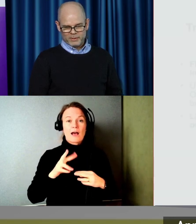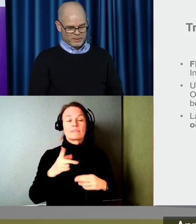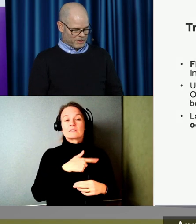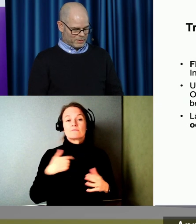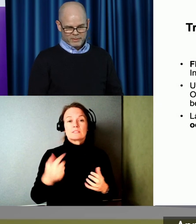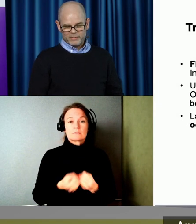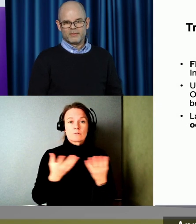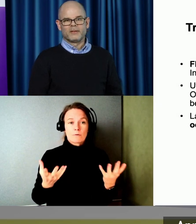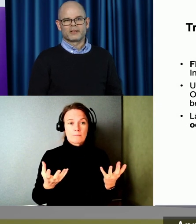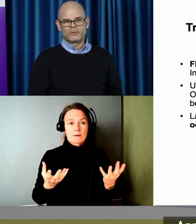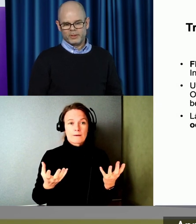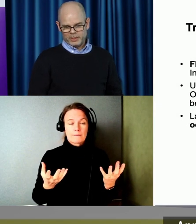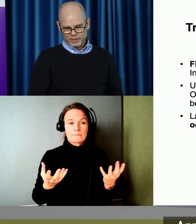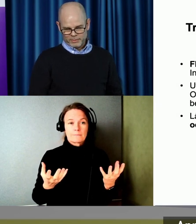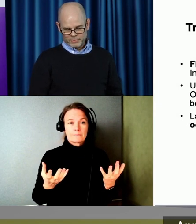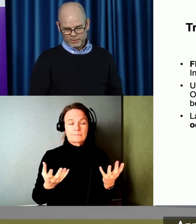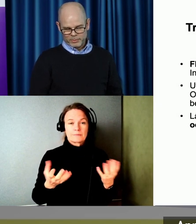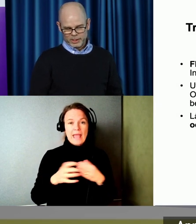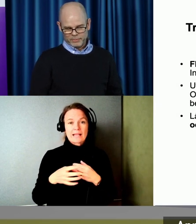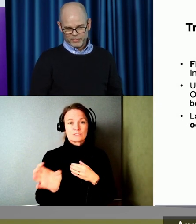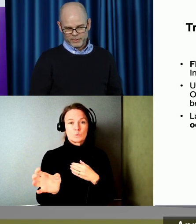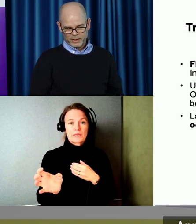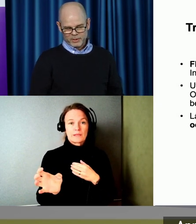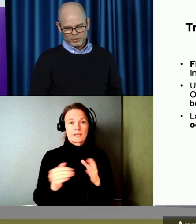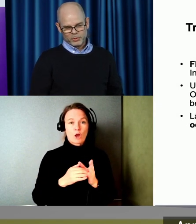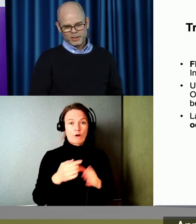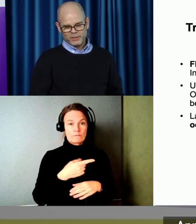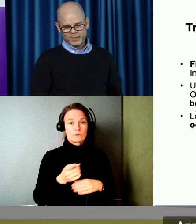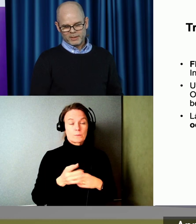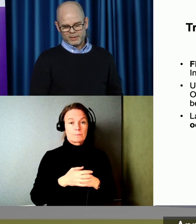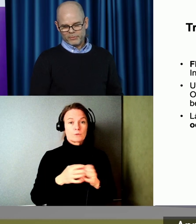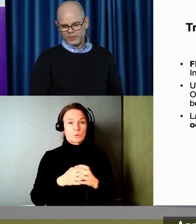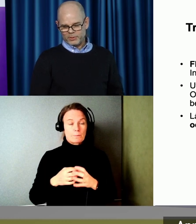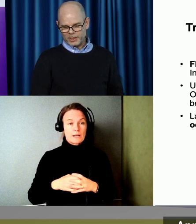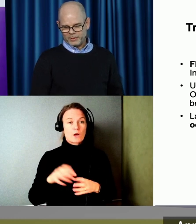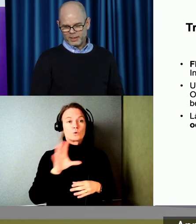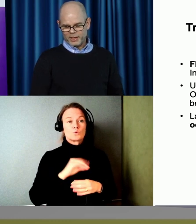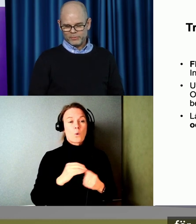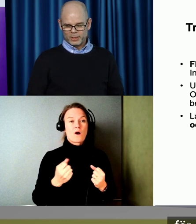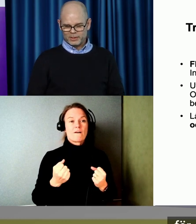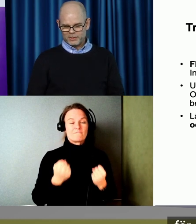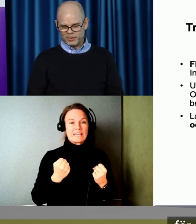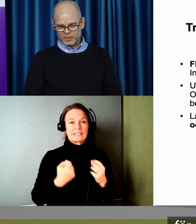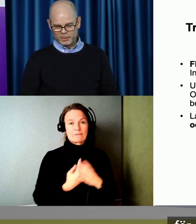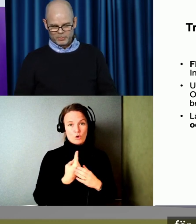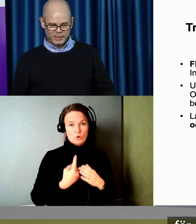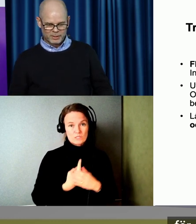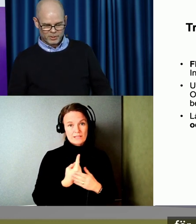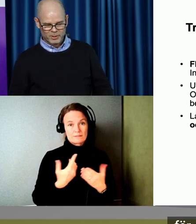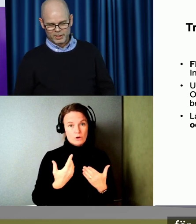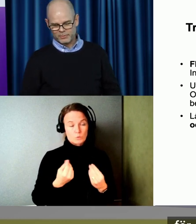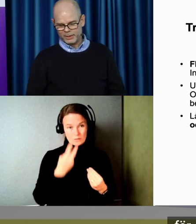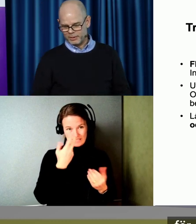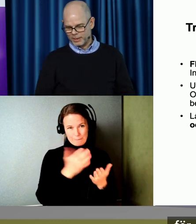exkludering av de här. Och då är det viktiga förutsättningar här för att, som ni ser på